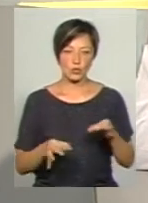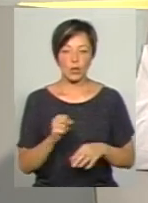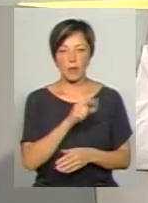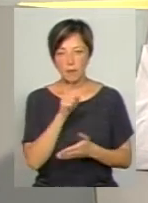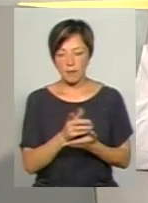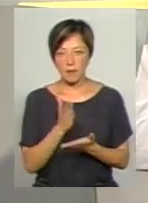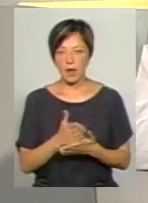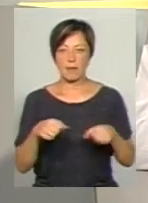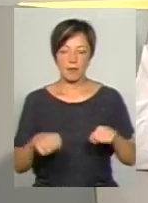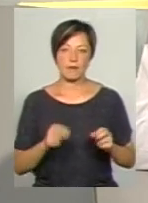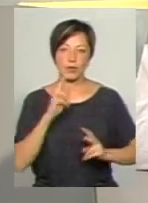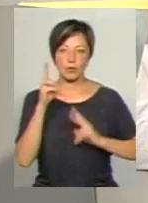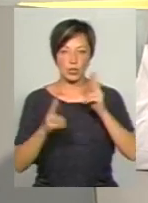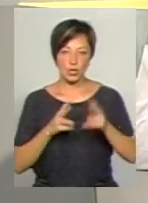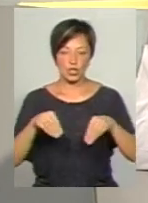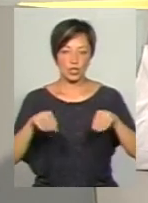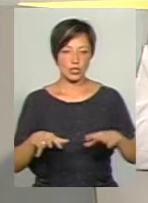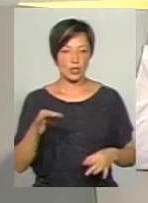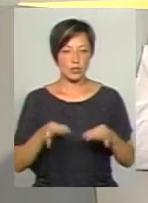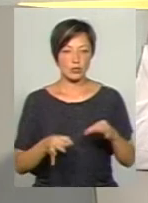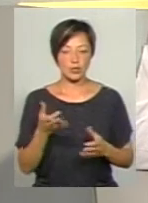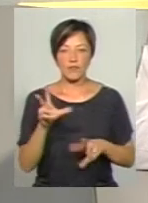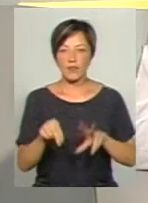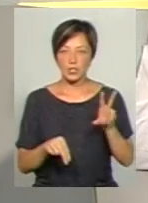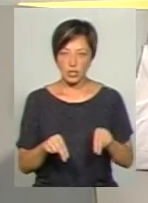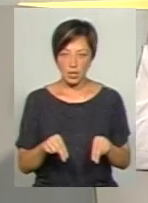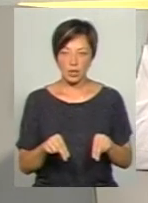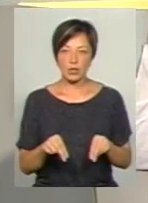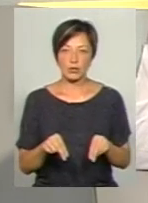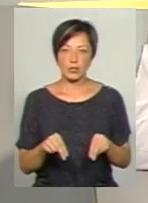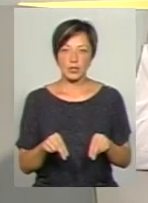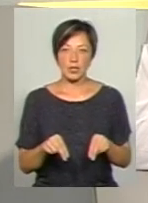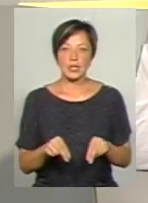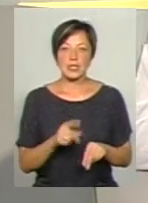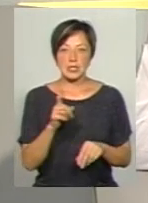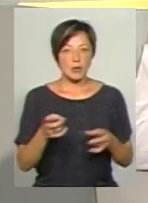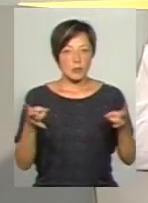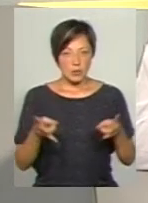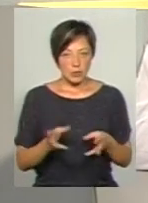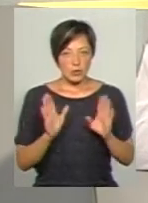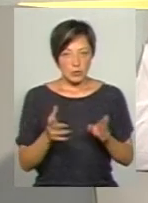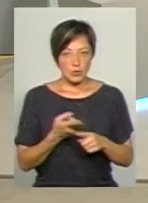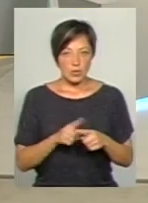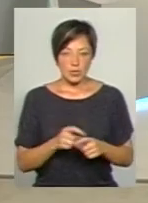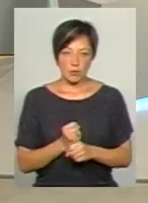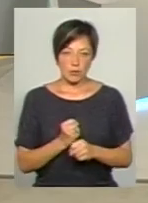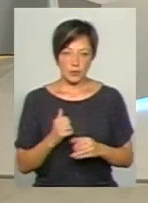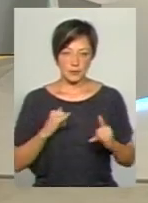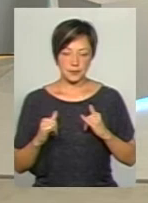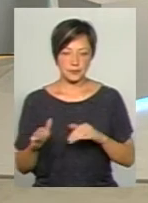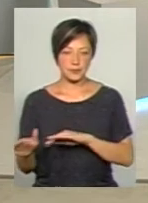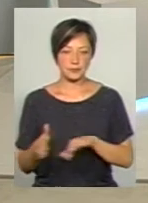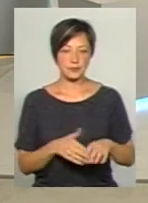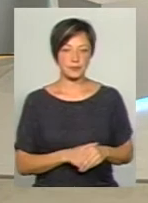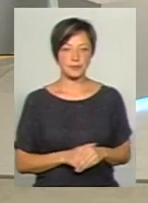має право на оскарження рішення суду. Якщо вони вважають за все, за потрібне, вони будуть це робити. Дякую. Маємо наступне